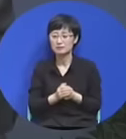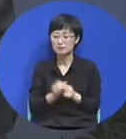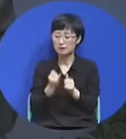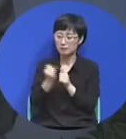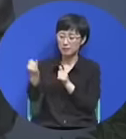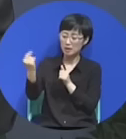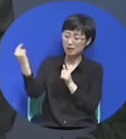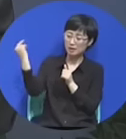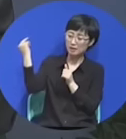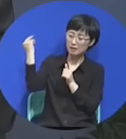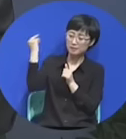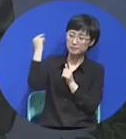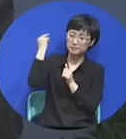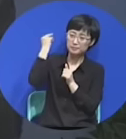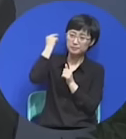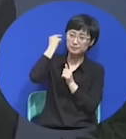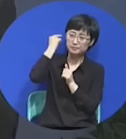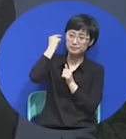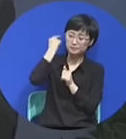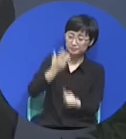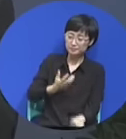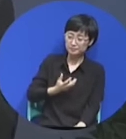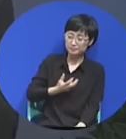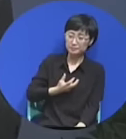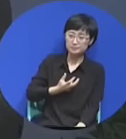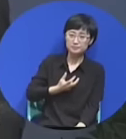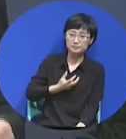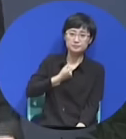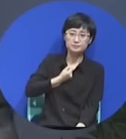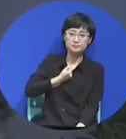분명히 그 말에 충격을 모은 거에요.